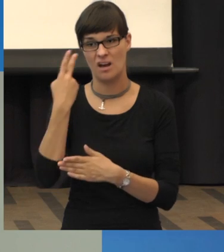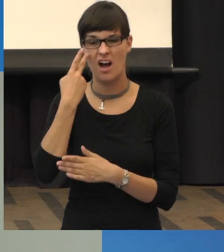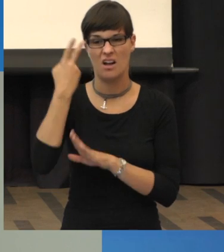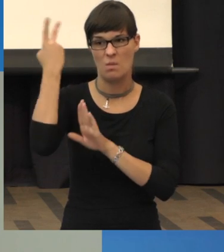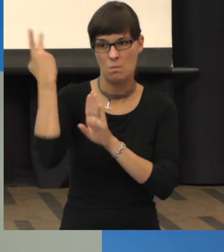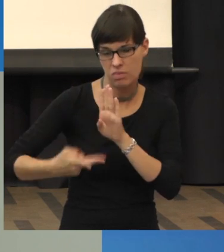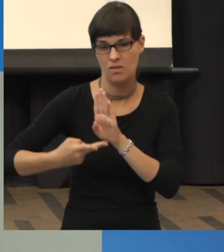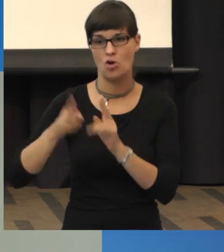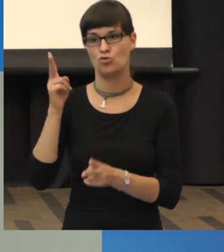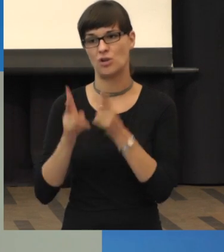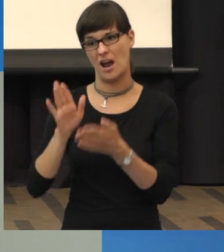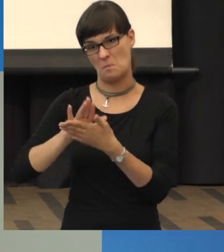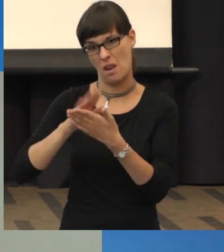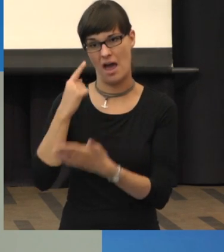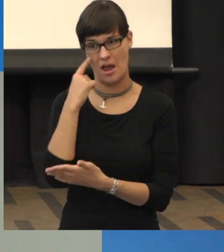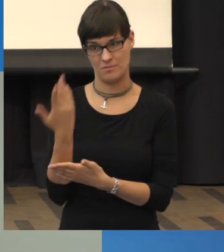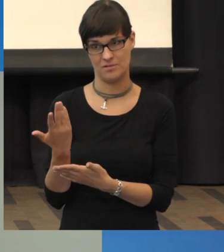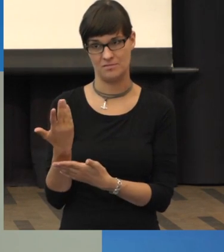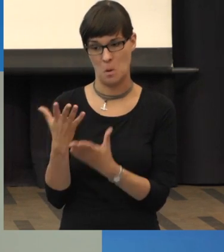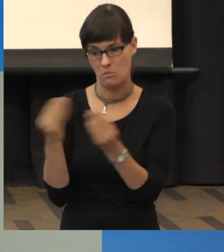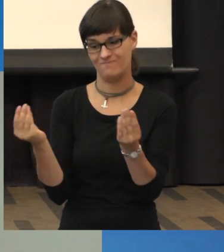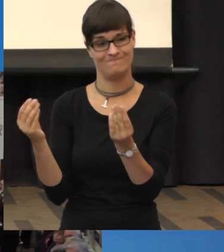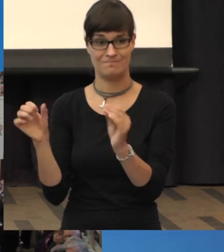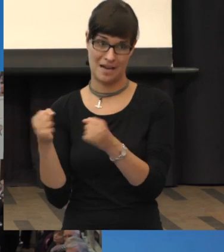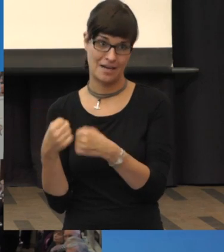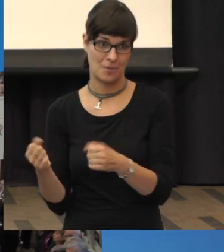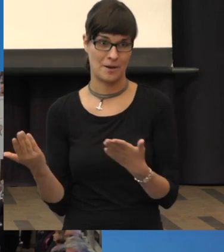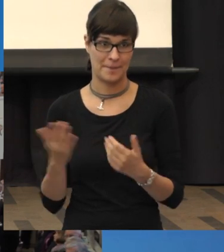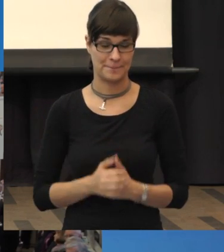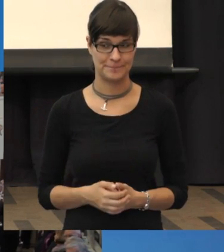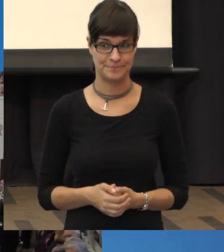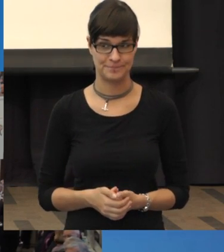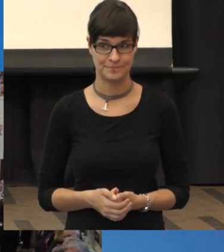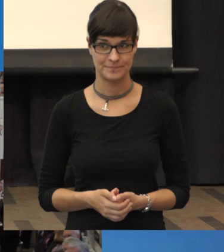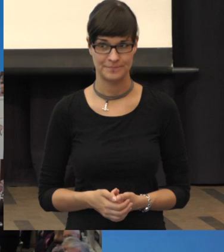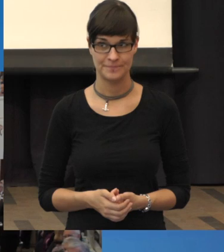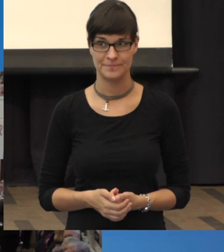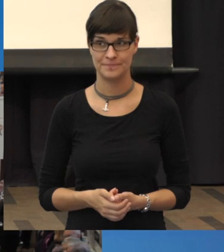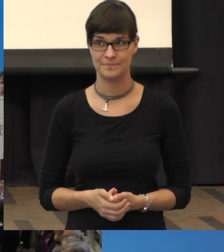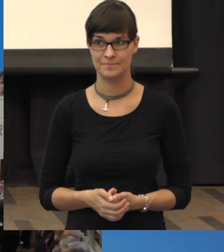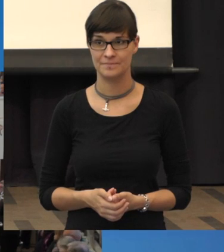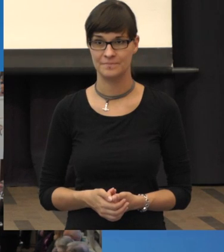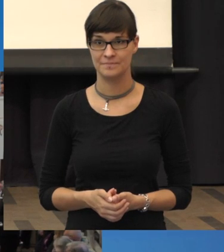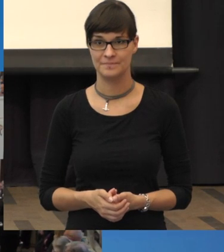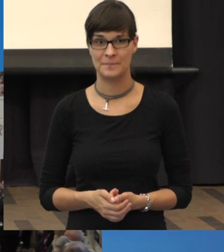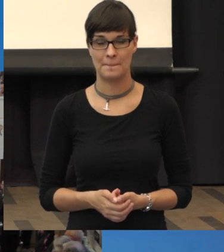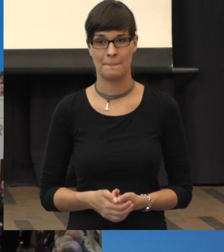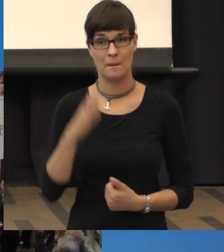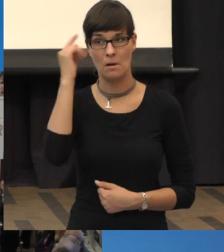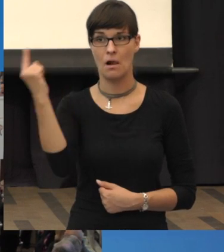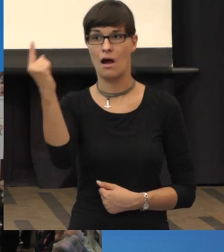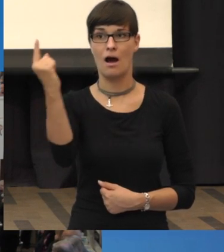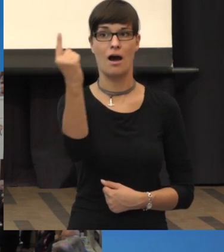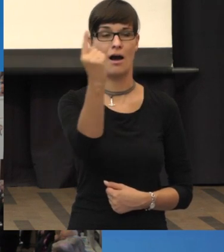wir erhalten und die wir nicht mehr wegbekommen. So, jetzt bin ich ganz am anderen Ende angelangt. Ja,